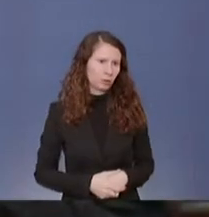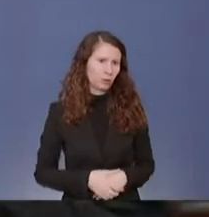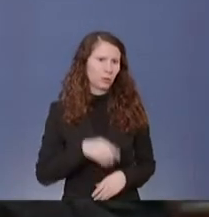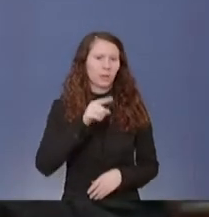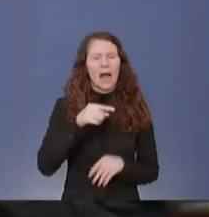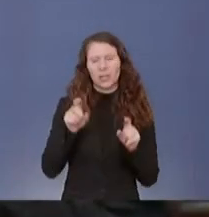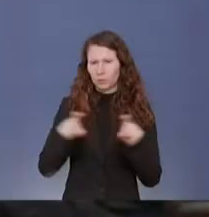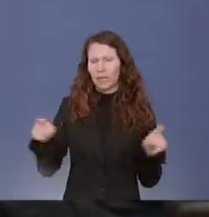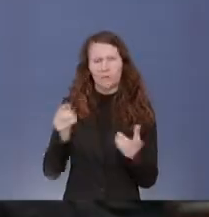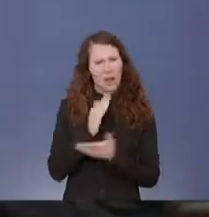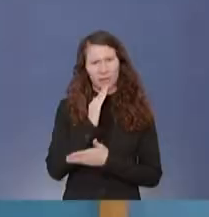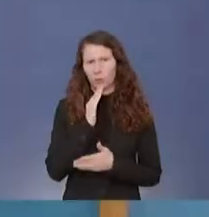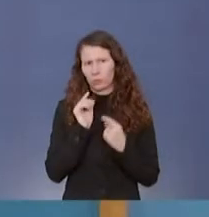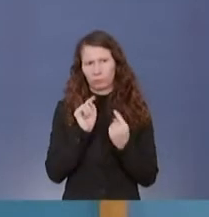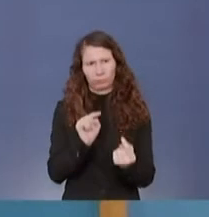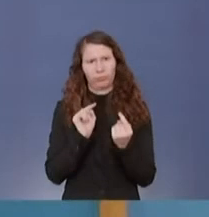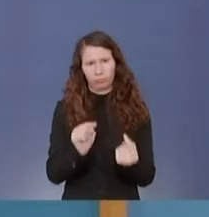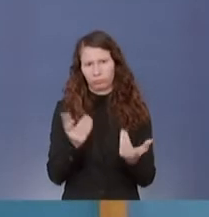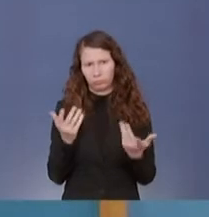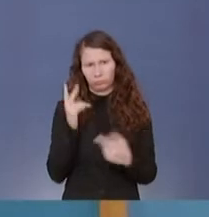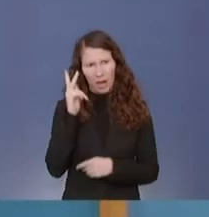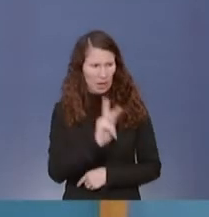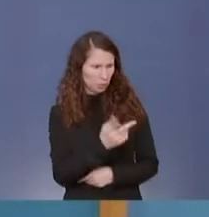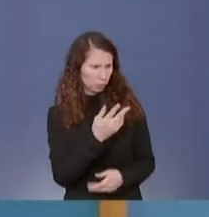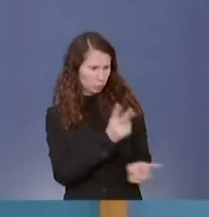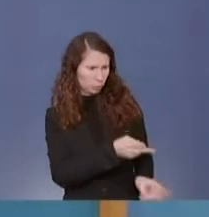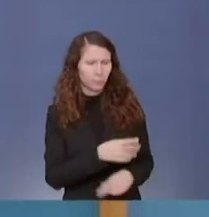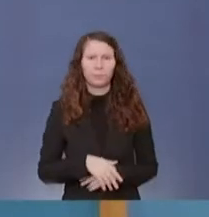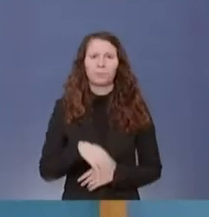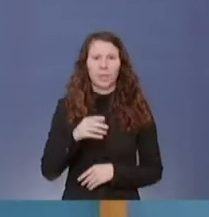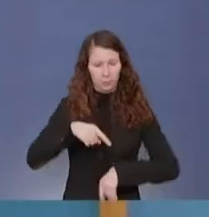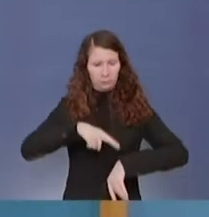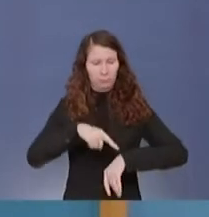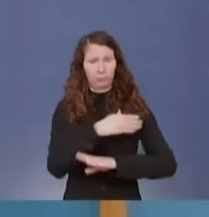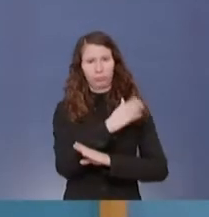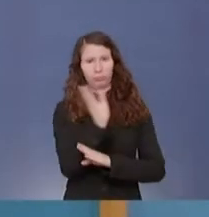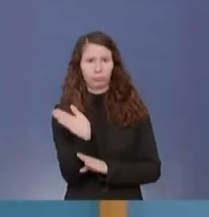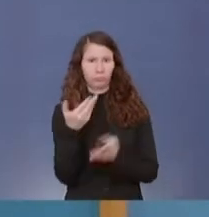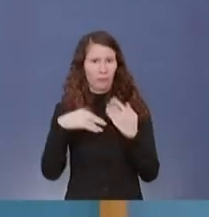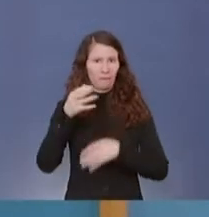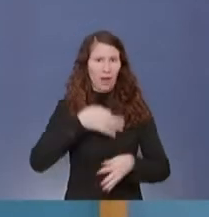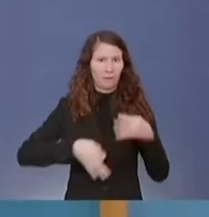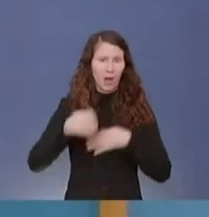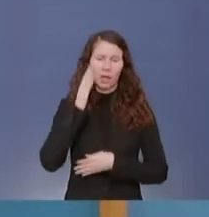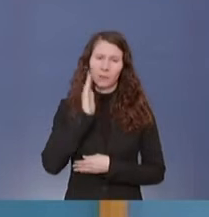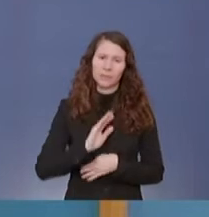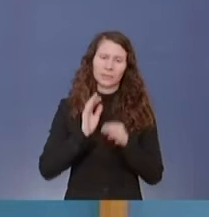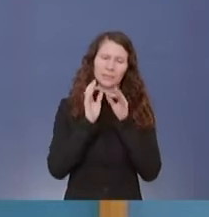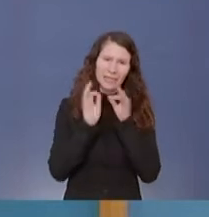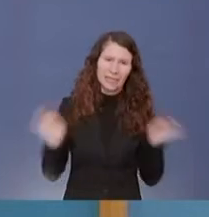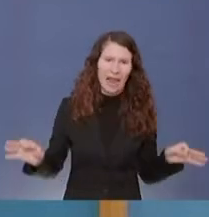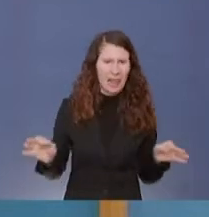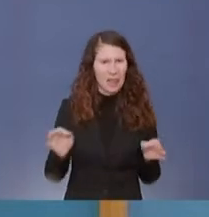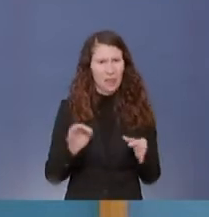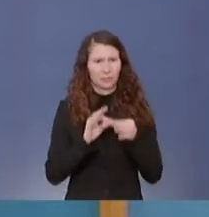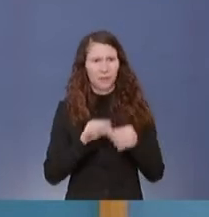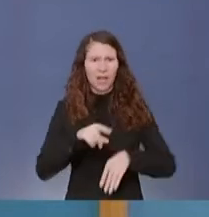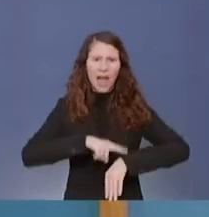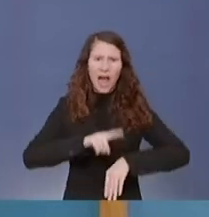Thema, glaube ich, jetzt durch. Herr Wackert, Kautz, mit Blick auf die weiteren Fragen habe ich... Vielleicht können wir die Details verschiedener Daten